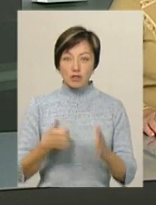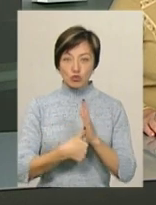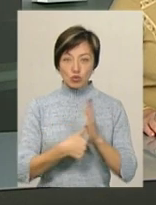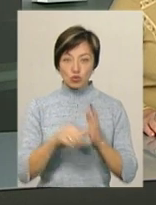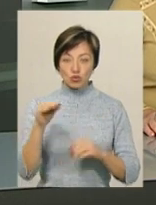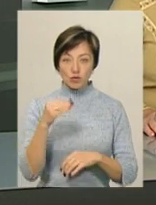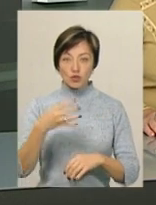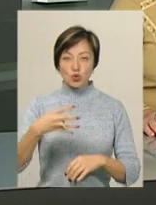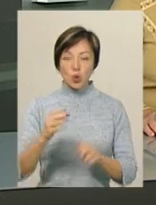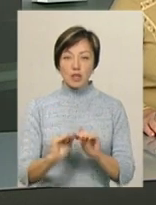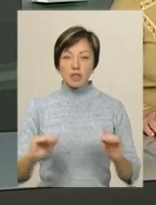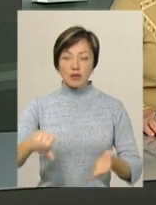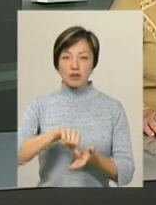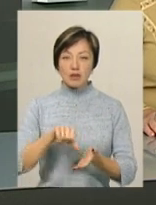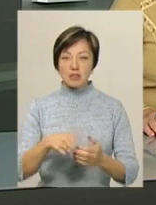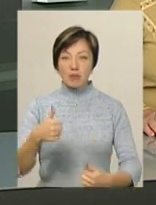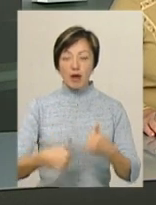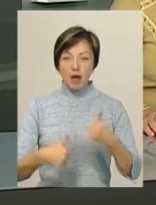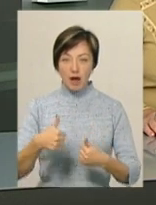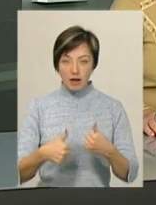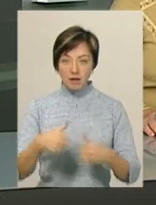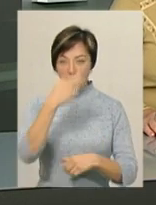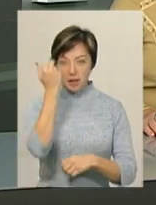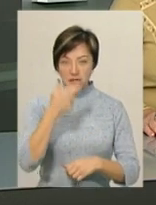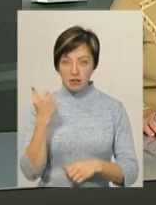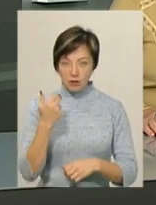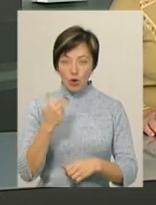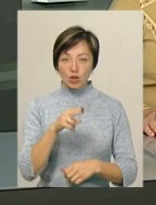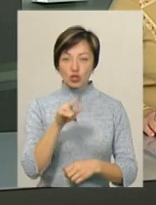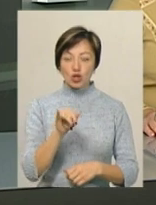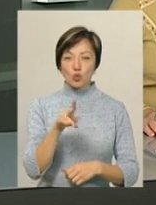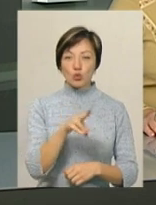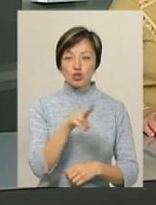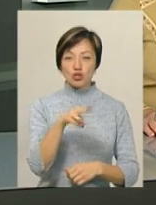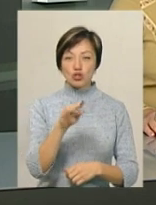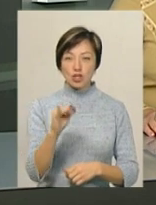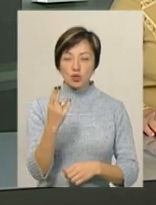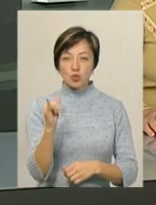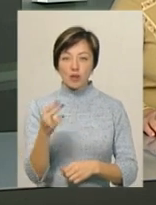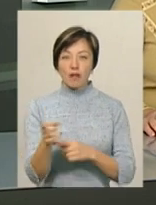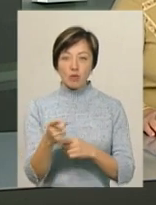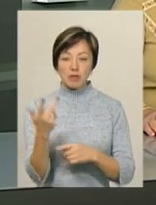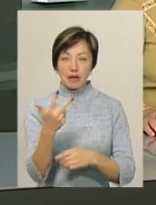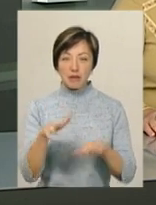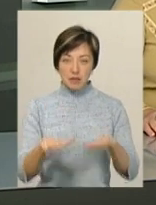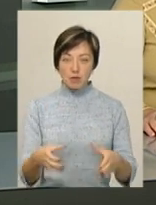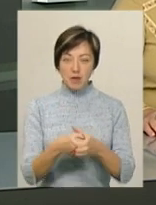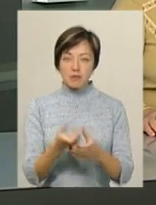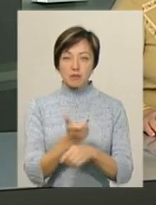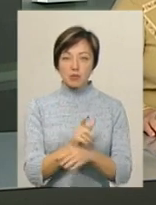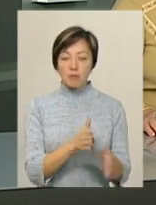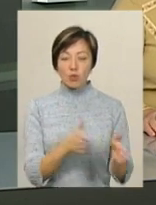жовтня 40 дітей брали участь у змаганні з бразильського джиу-джитсу у Тернополі, де здобули третє командне місце. Більше про